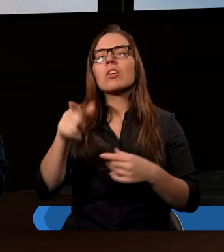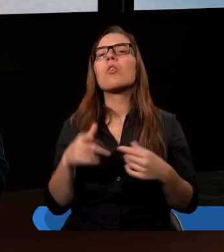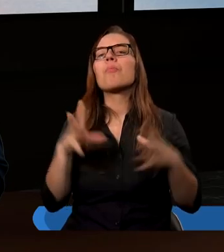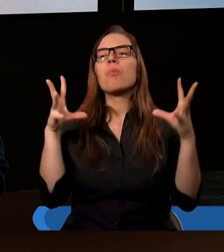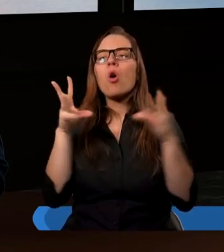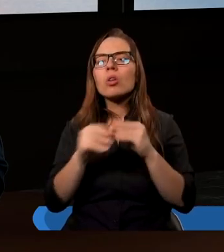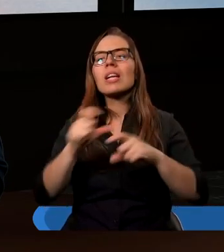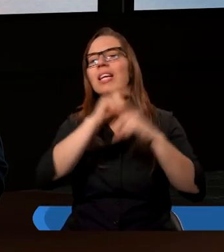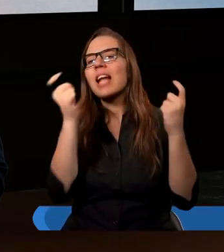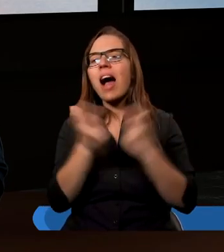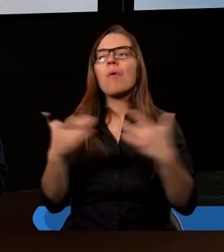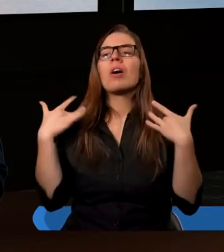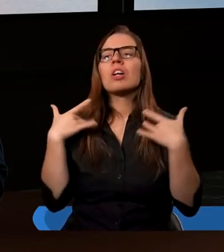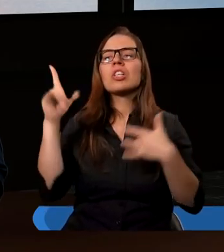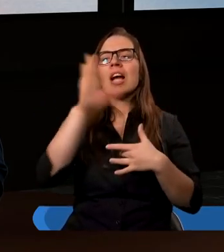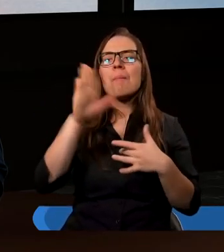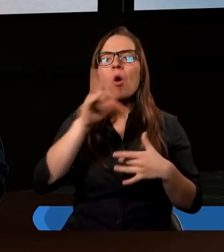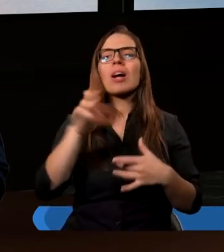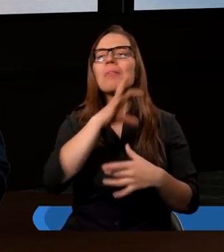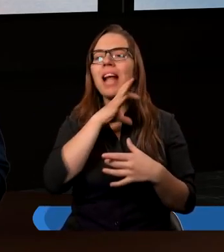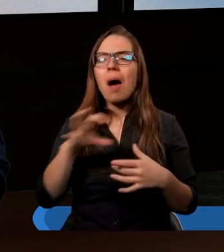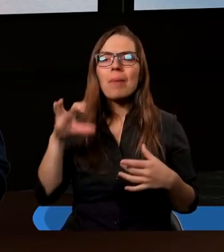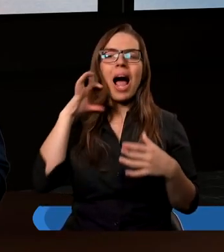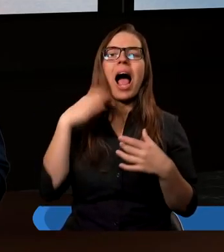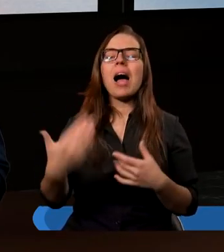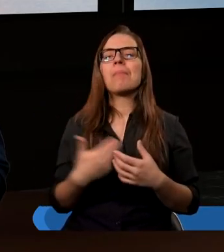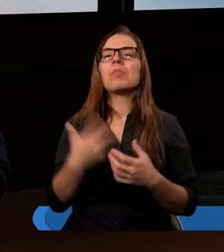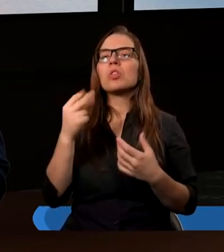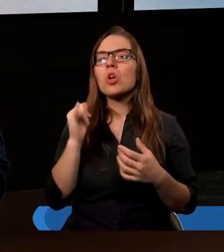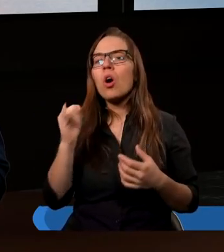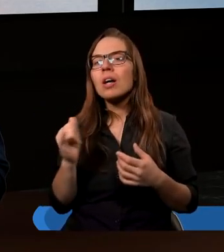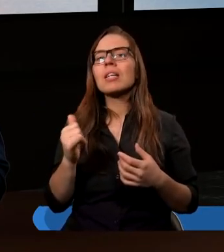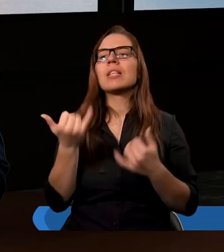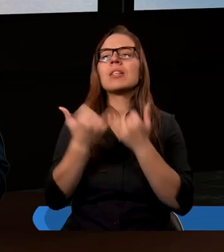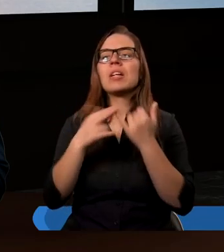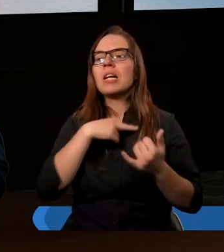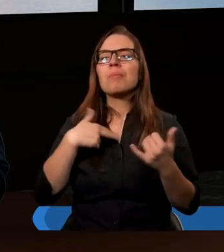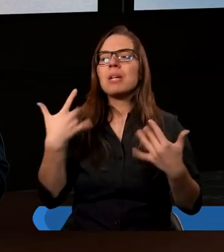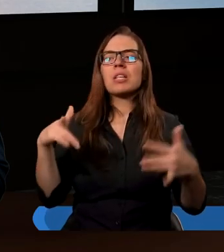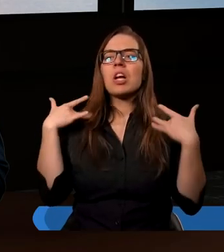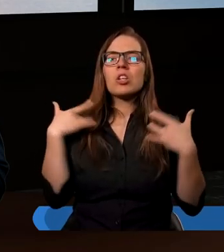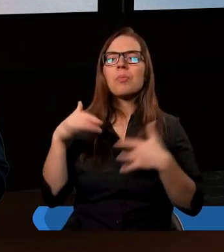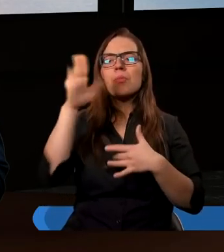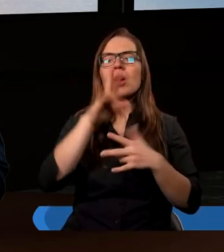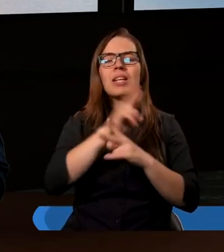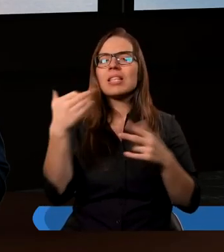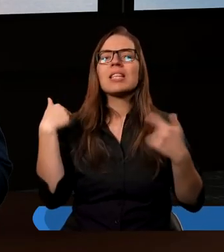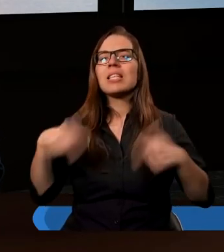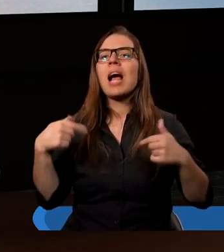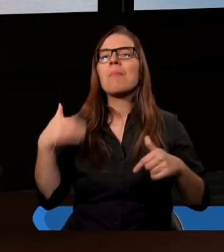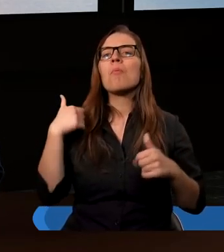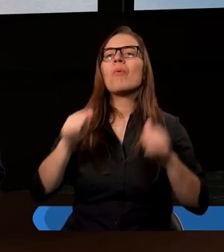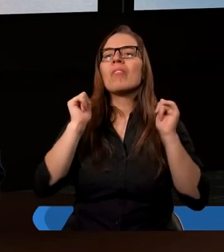podsumowanie całego życia z Bogiem Abrahama. Nikt z nas, jeżeli nie żyjemy długo z Bogiem, nie byłby w stanie